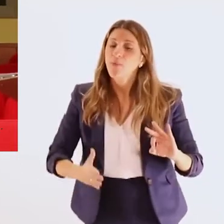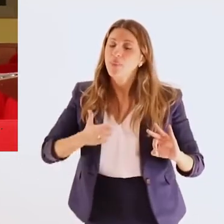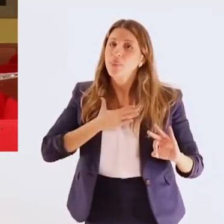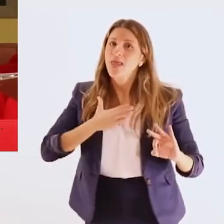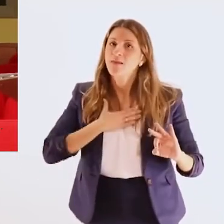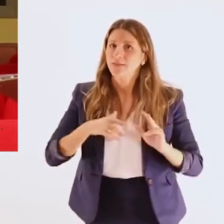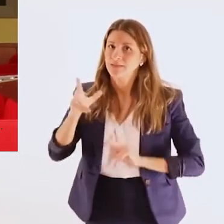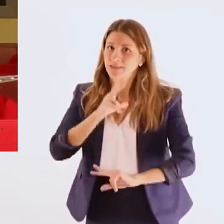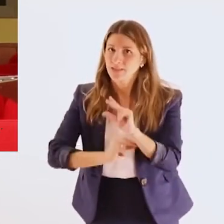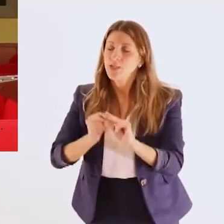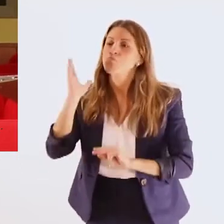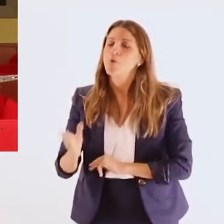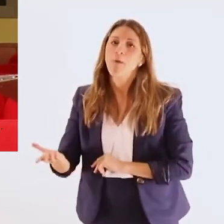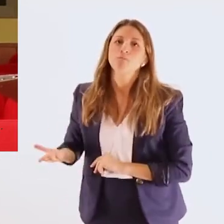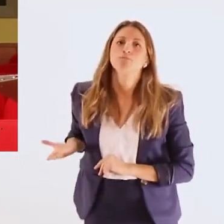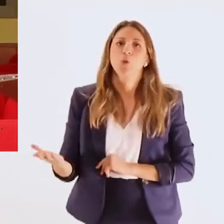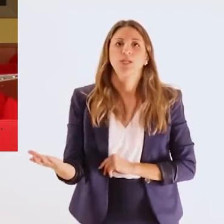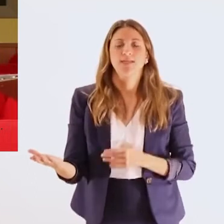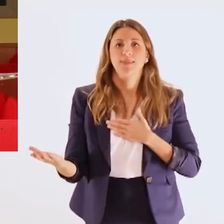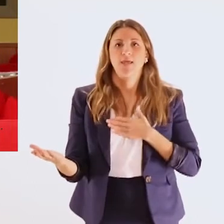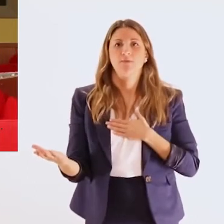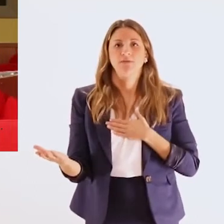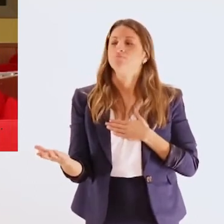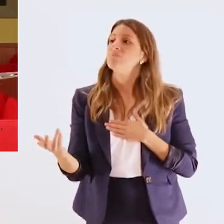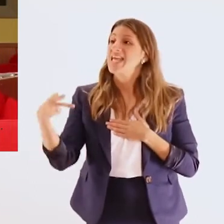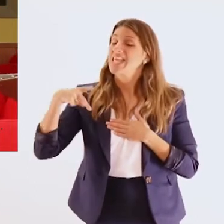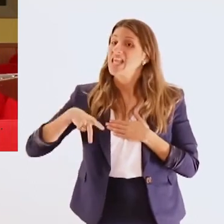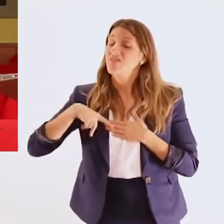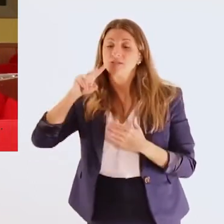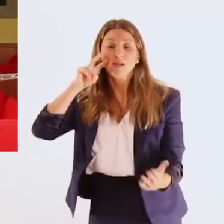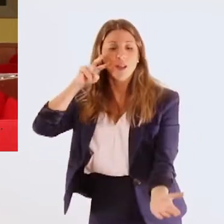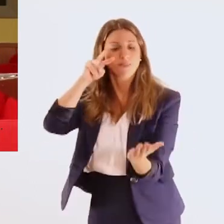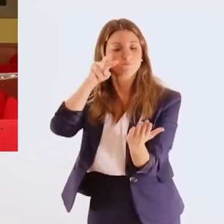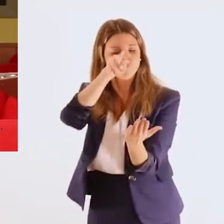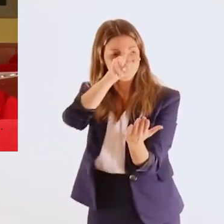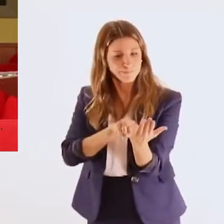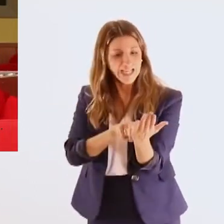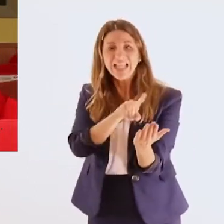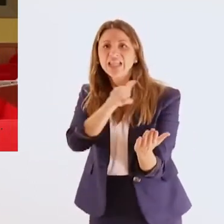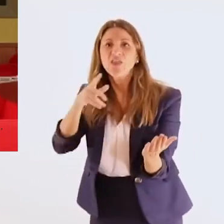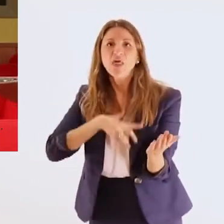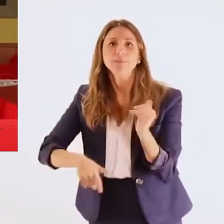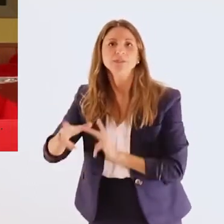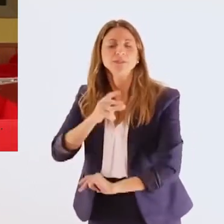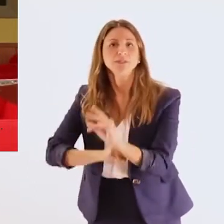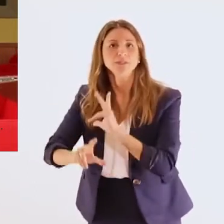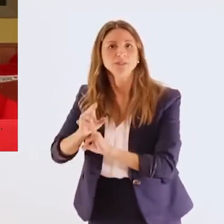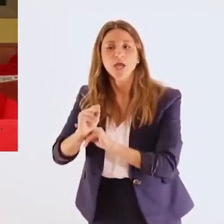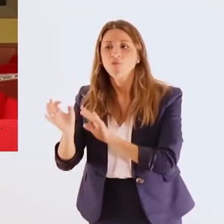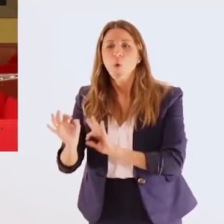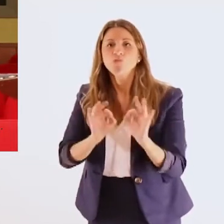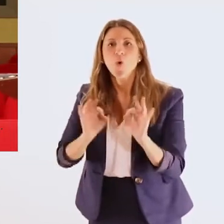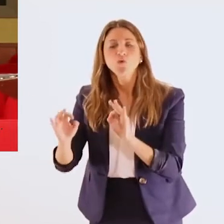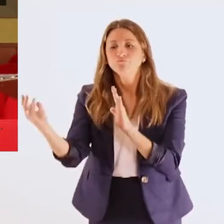απολύτως είναι ότι εμείς ενώπιση μιας τέτοιας συζήτησης θα καταθέσουμε αναλυτική πρόταση στην κυβέρνηση